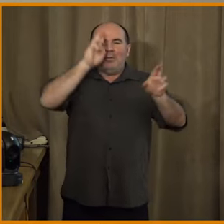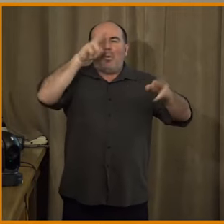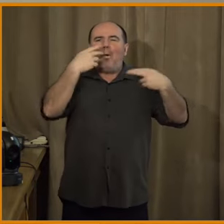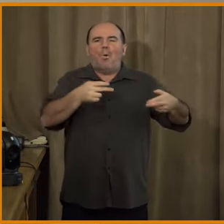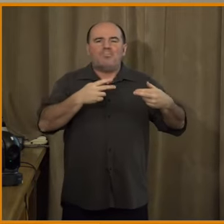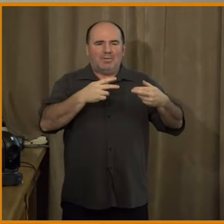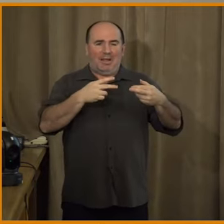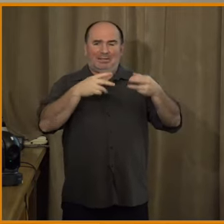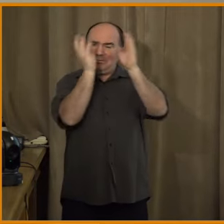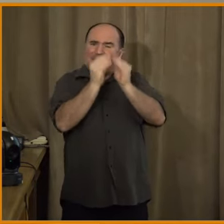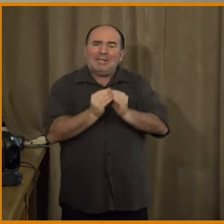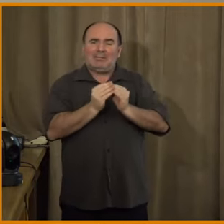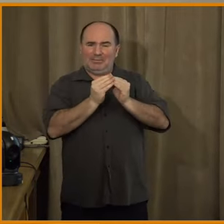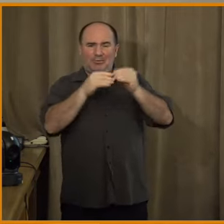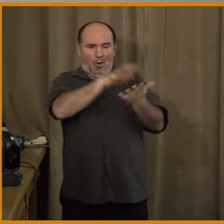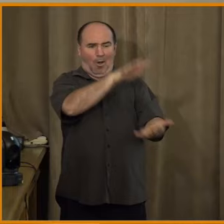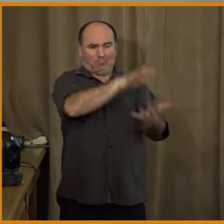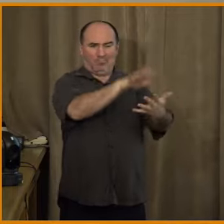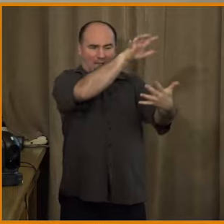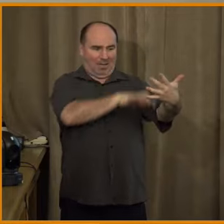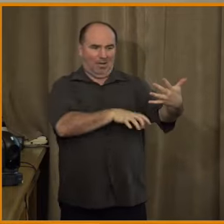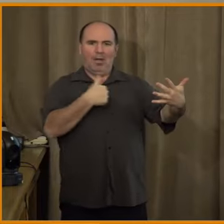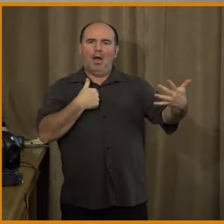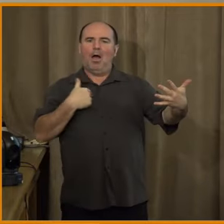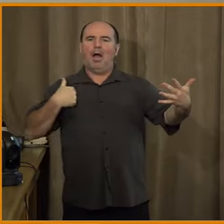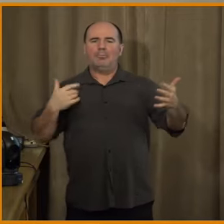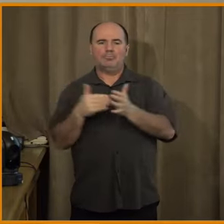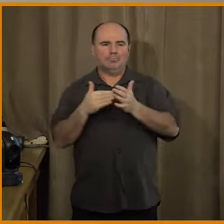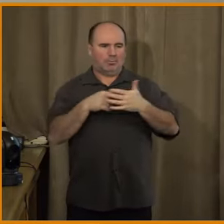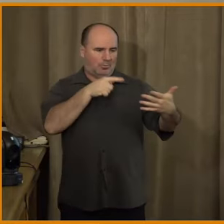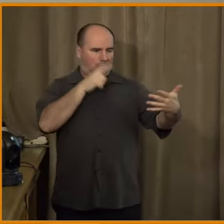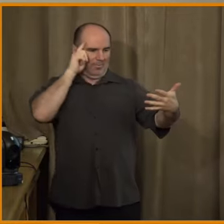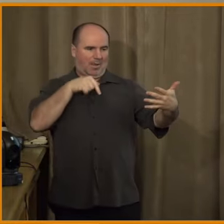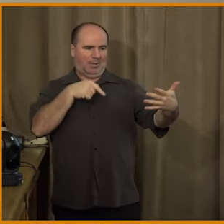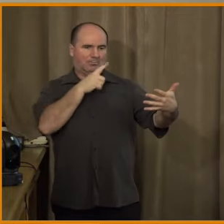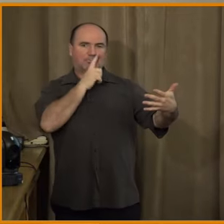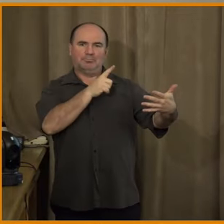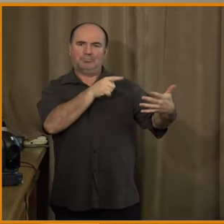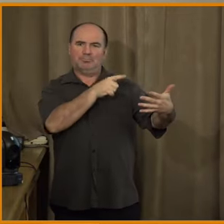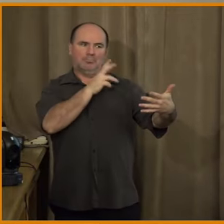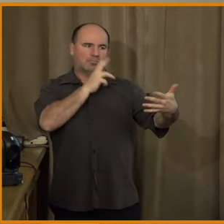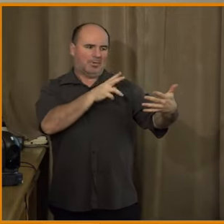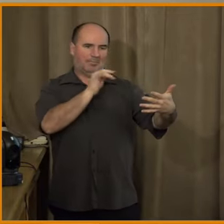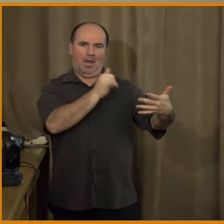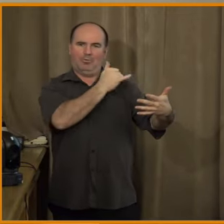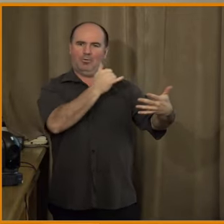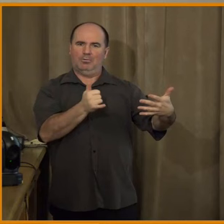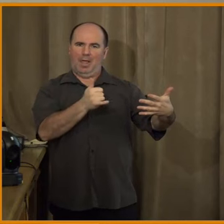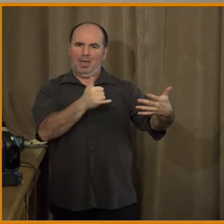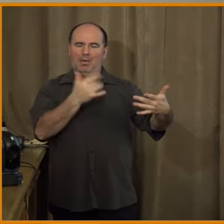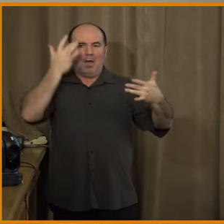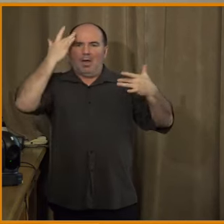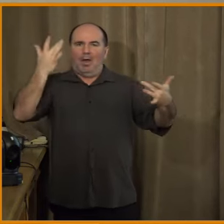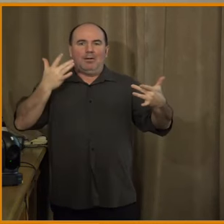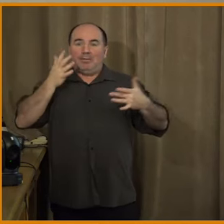posouzení a my tu důvěru reálně budeme potřebovat, protože očividně, dojmologicky nebudeme schopni rozpoznat, co pravda je a